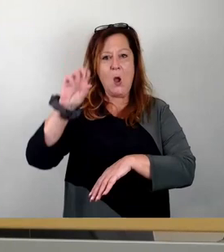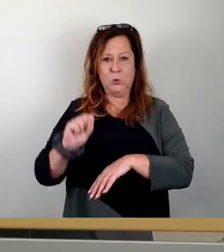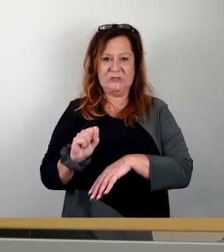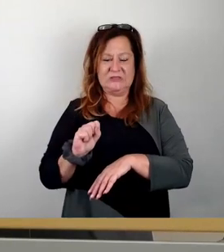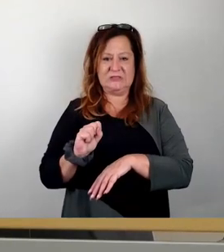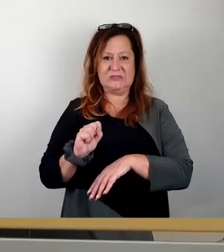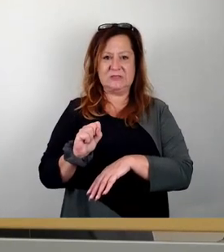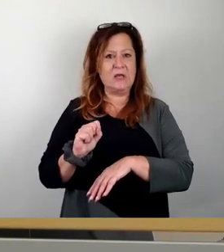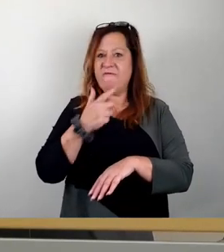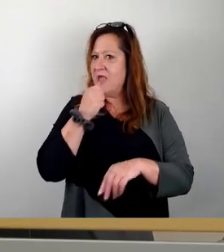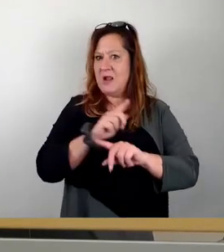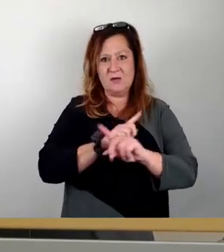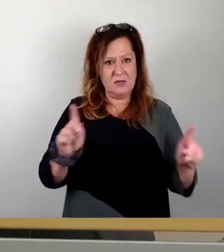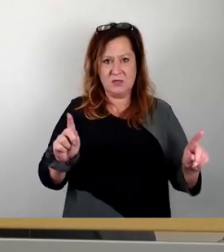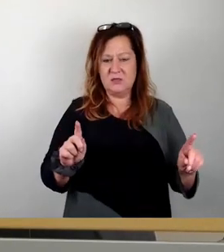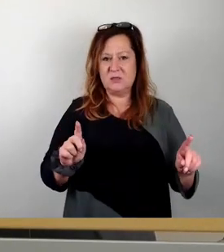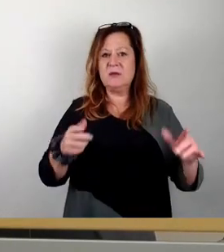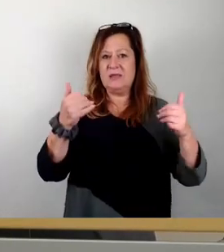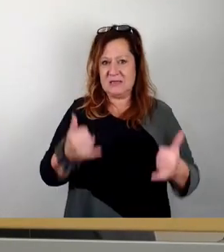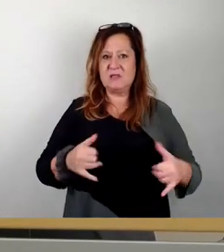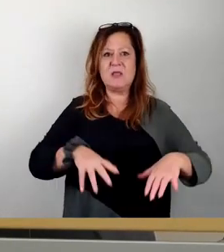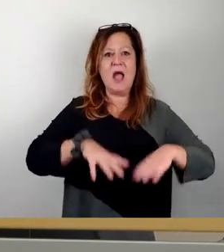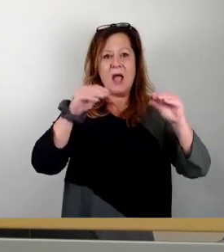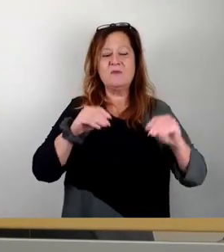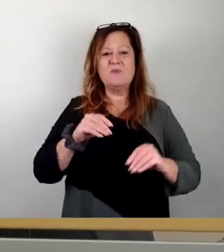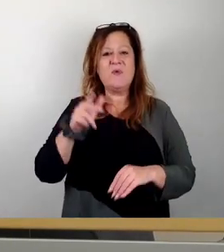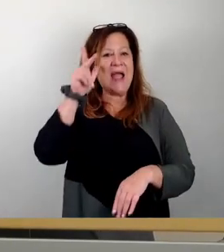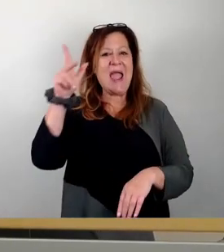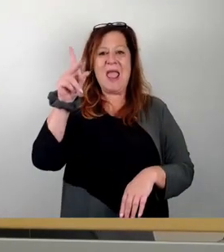Verzichtet, wird mal beginnen. Herr Pinkert, bitteschön.